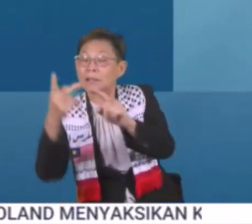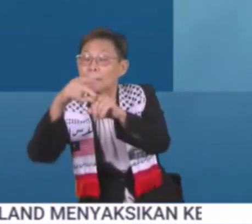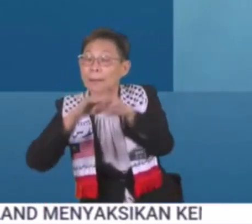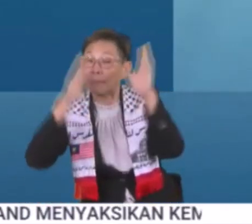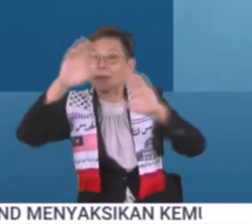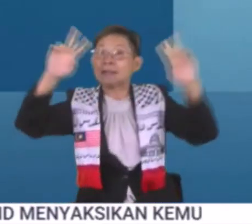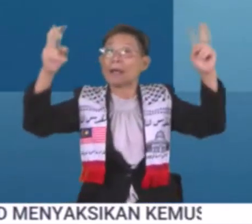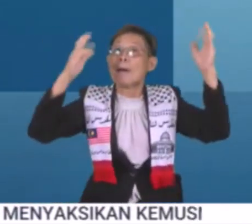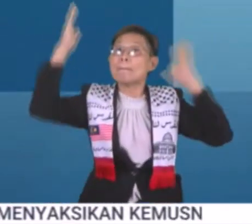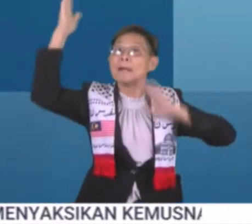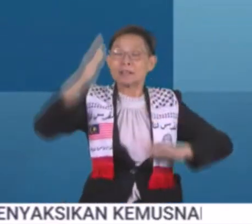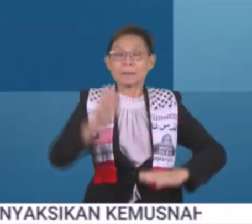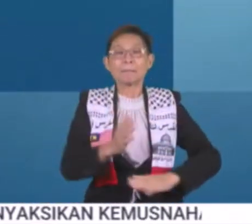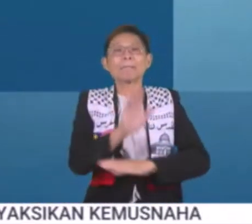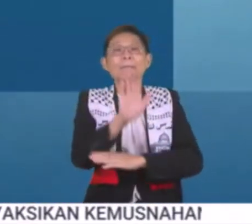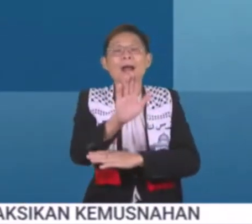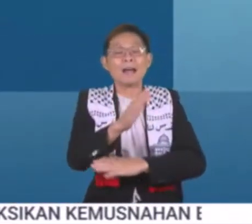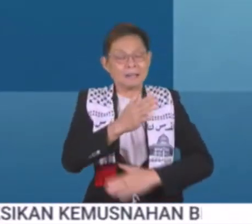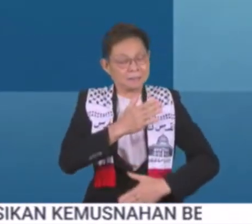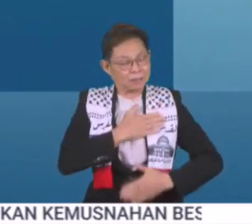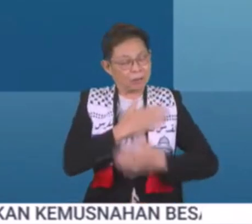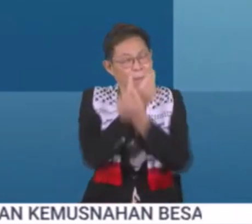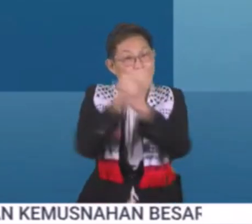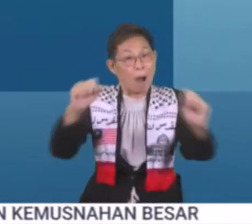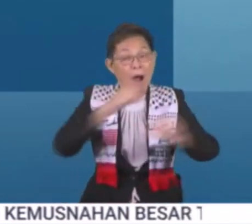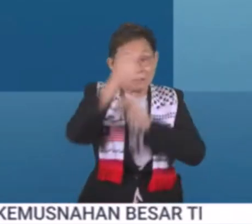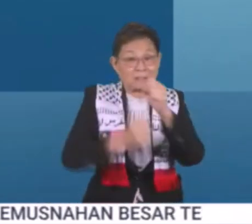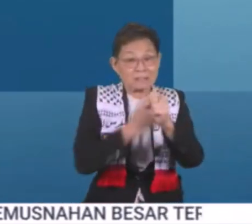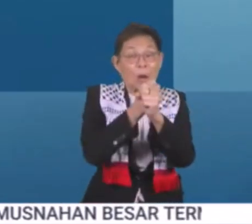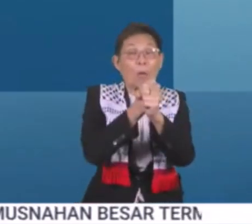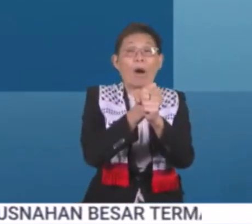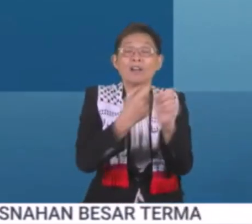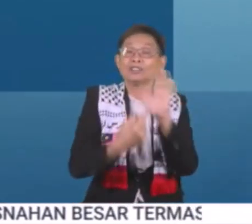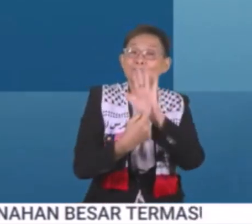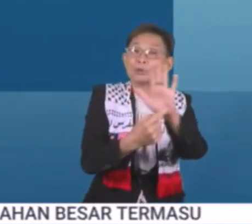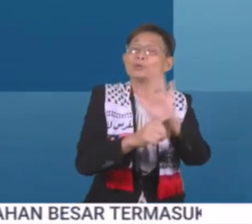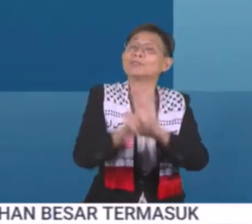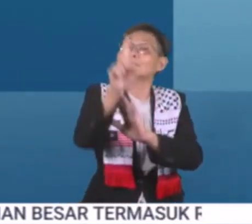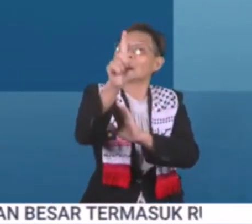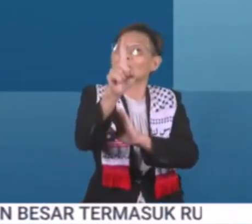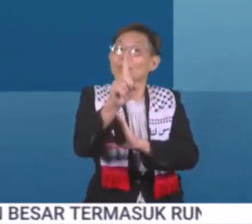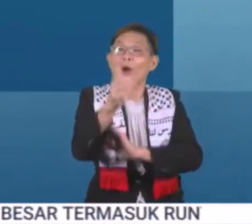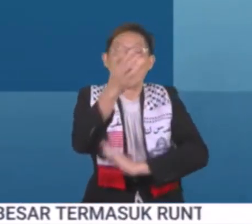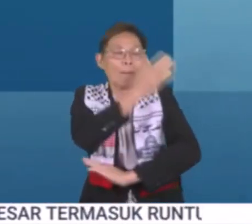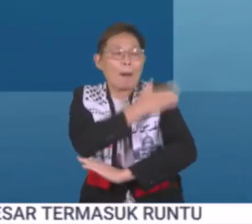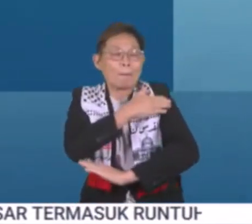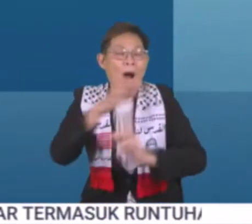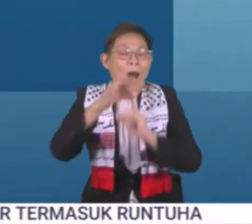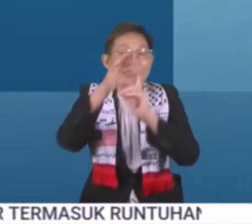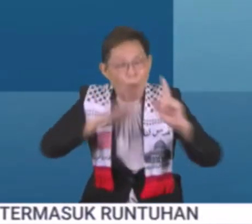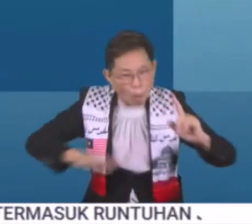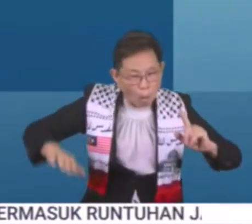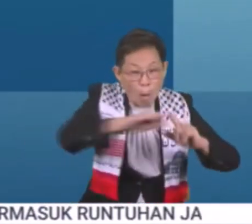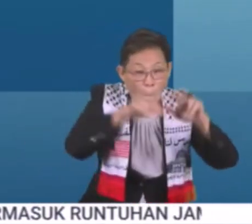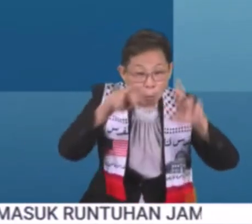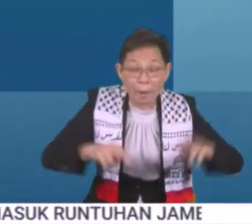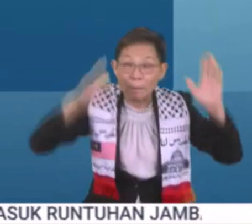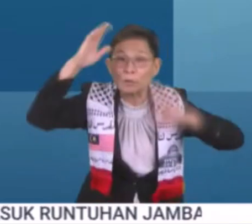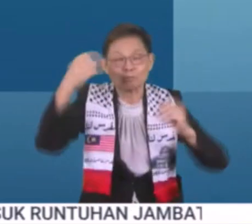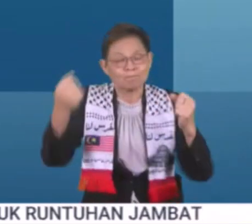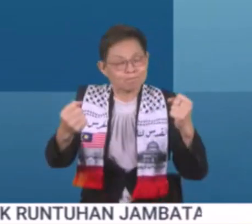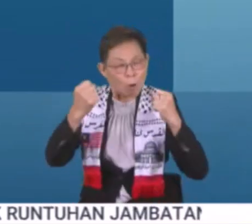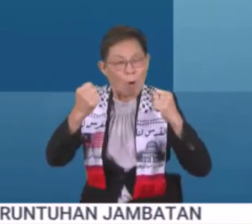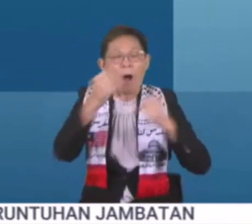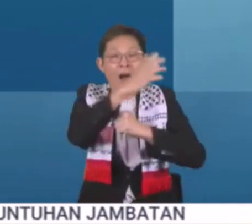Tema Malaysia Madani Jiwa Merdeka pada tahun ini juga secara simboliknya merupakan satu seruan khas kepada seluruh rakyat untuk